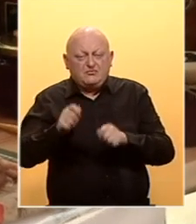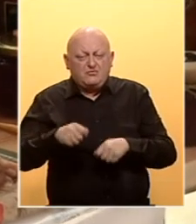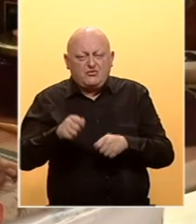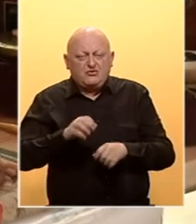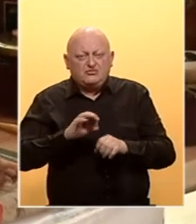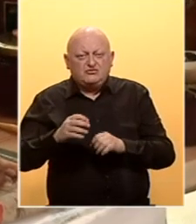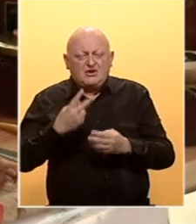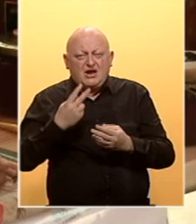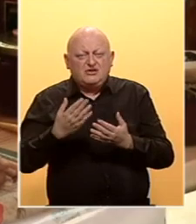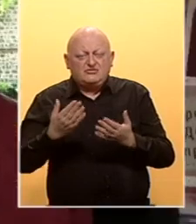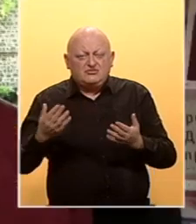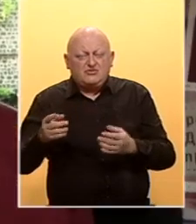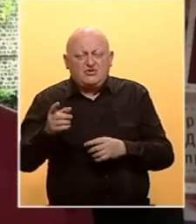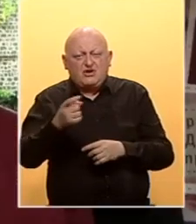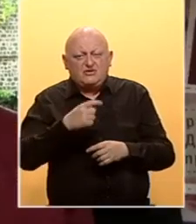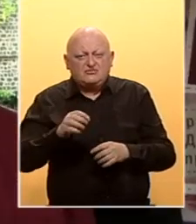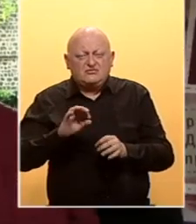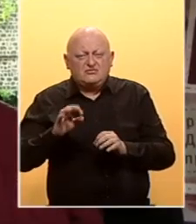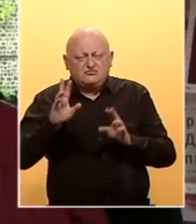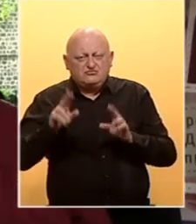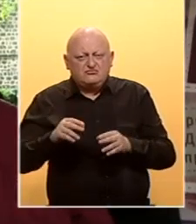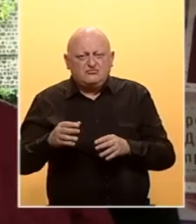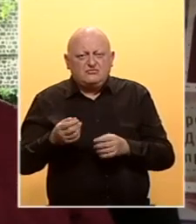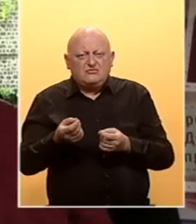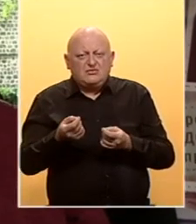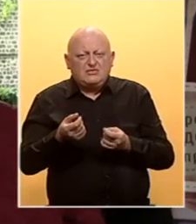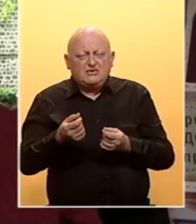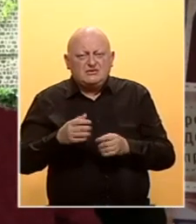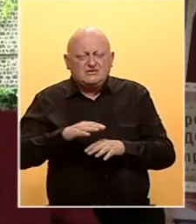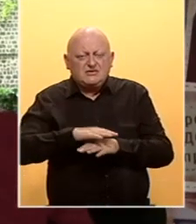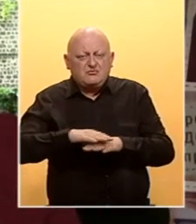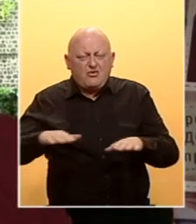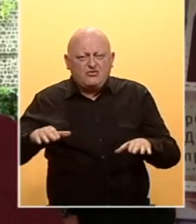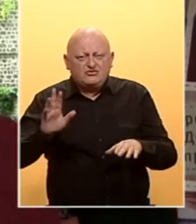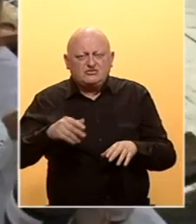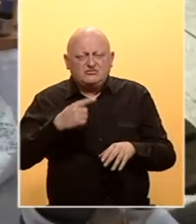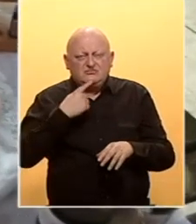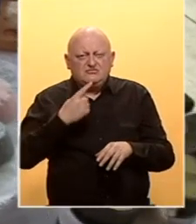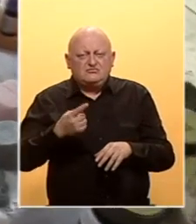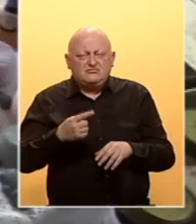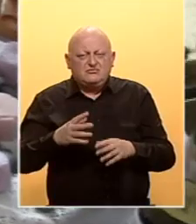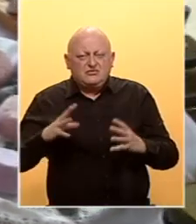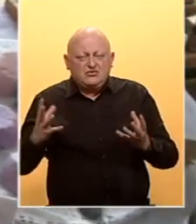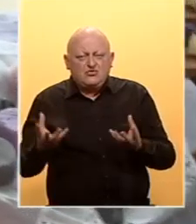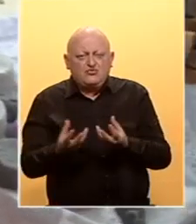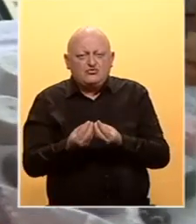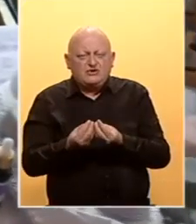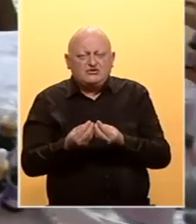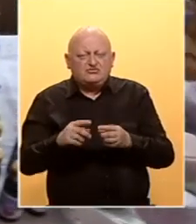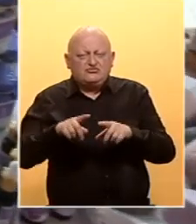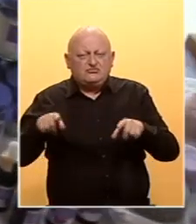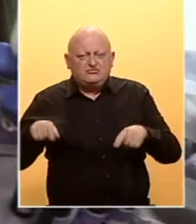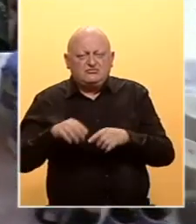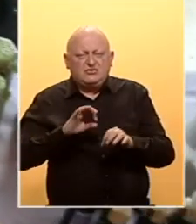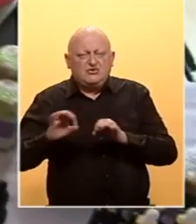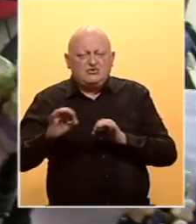učesnici sajma i organizatori, raspolažu sa usjetnjenim površinama. Preporuka je da se udružuju u klaster kako bi se